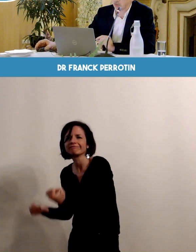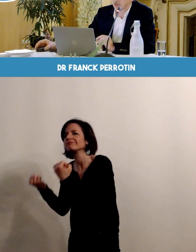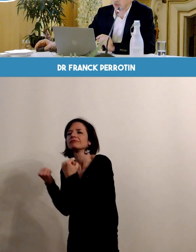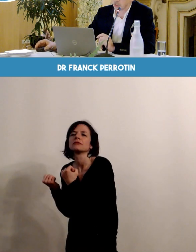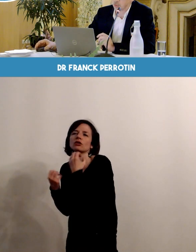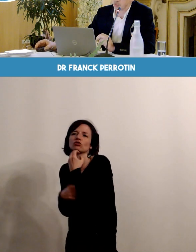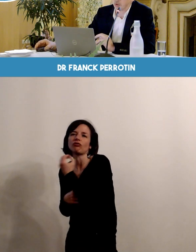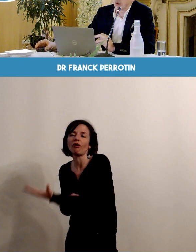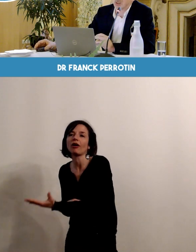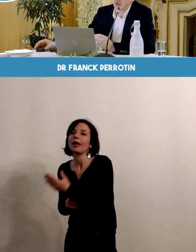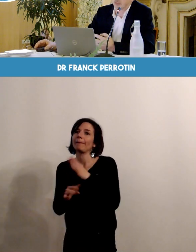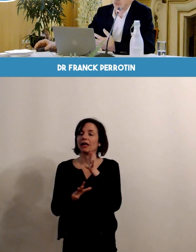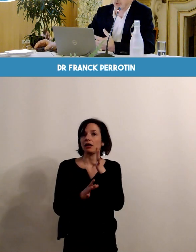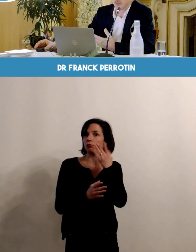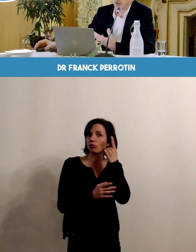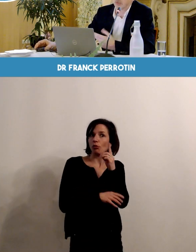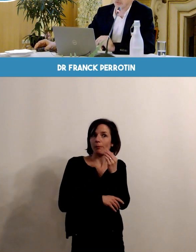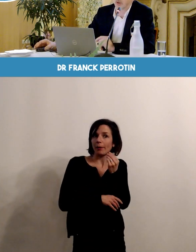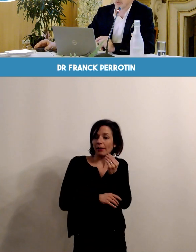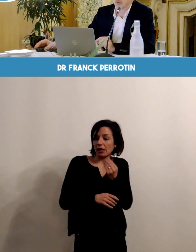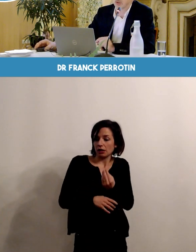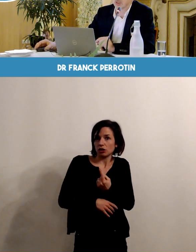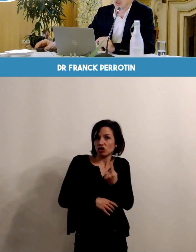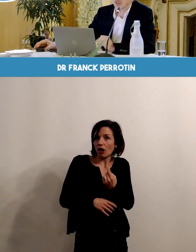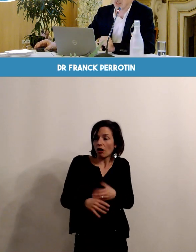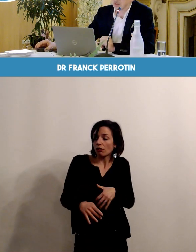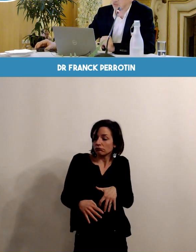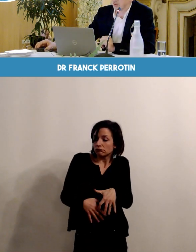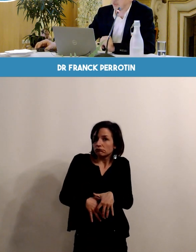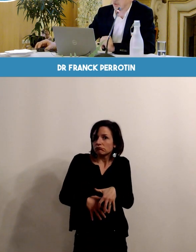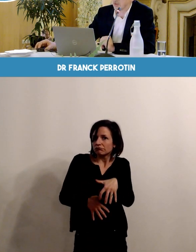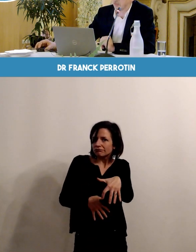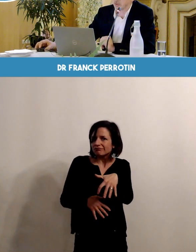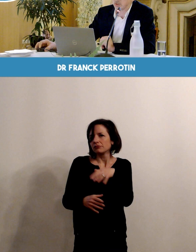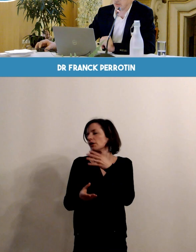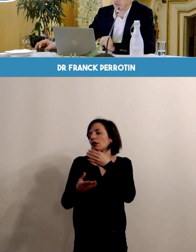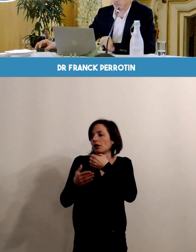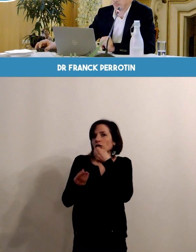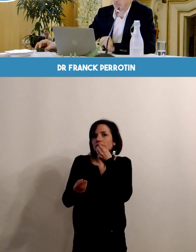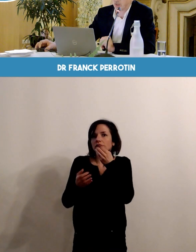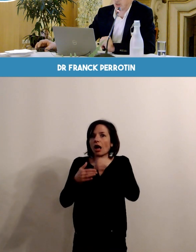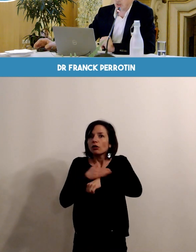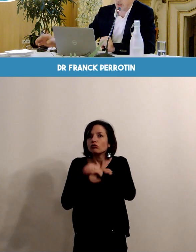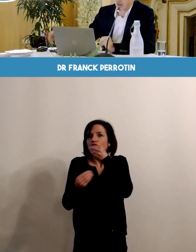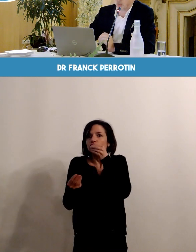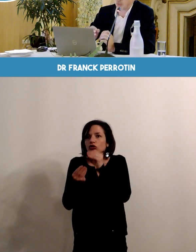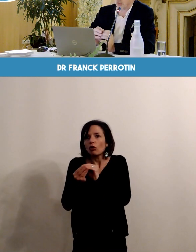important et bien on s'aperçoit que ça ne change pas ça n'évolue pas bien au fur et à mesure des années ça reste quand même